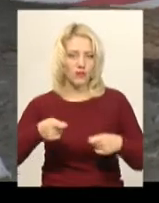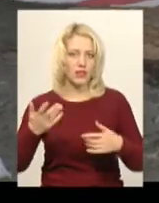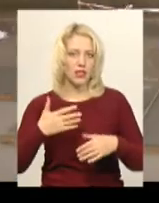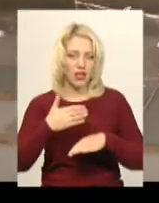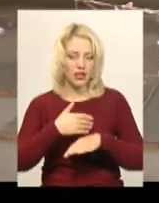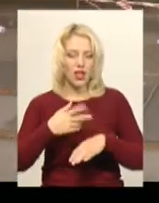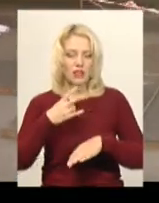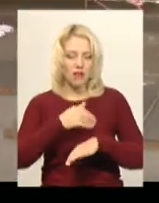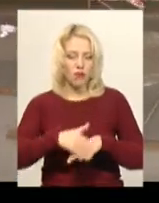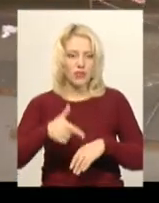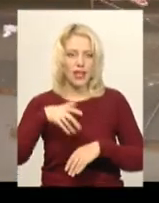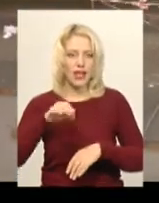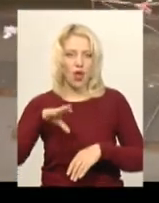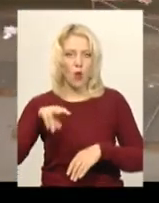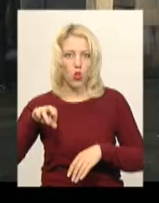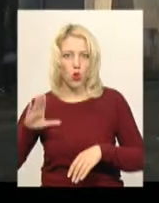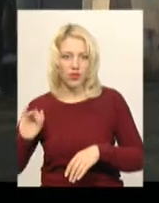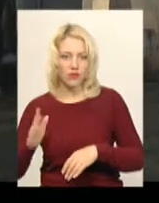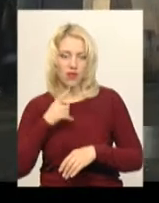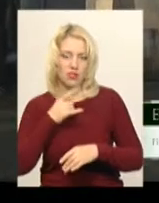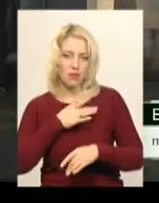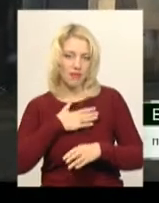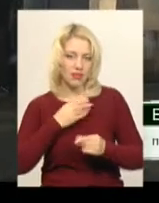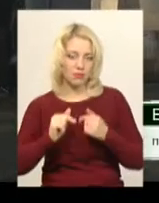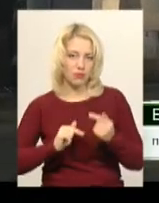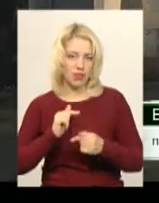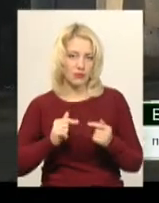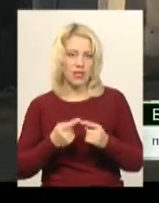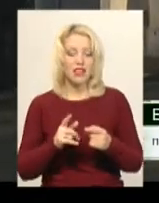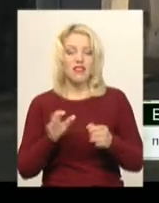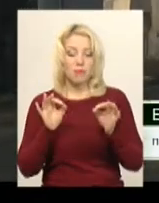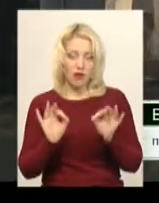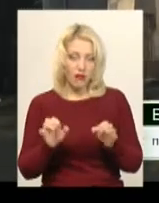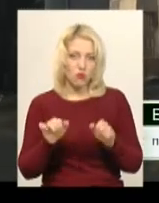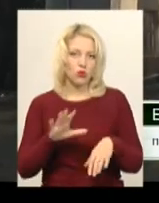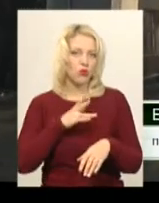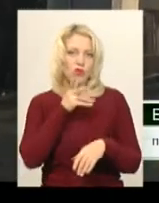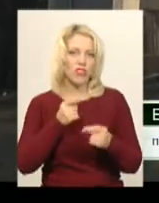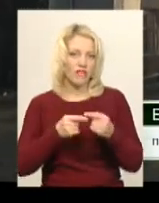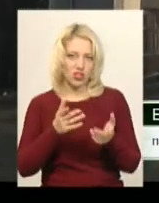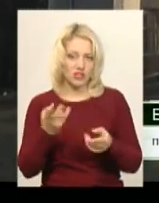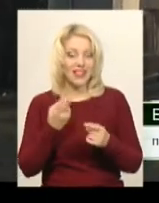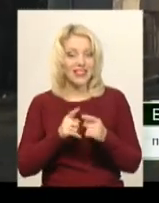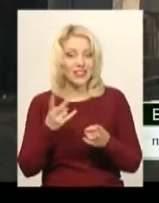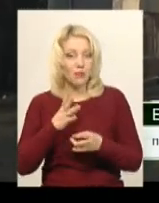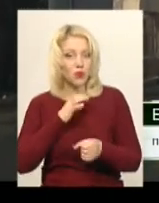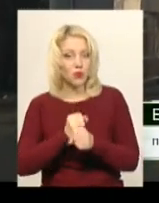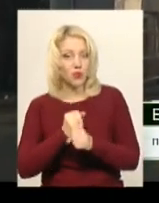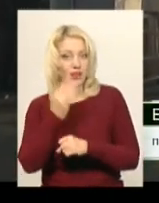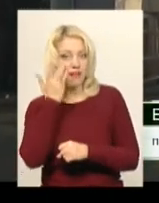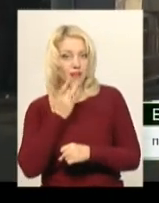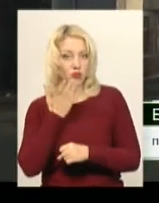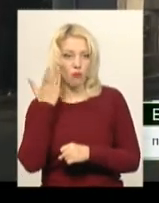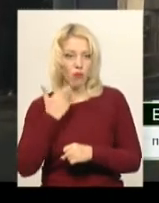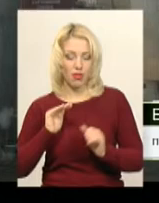Геологів, каже приватний підприємець Володимир. Це може правильно, але не вчасно. Це треба було робити літом, коли менше загруженість і